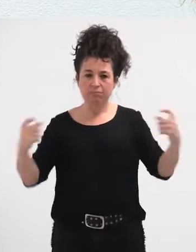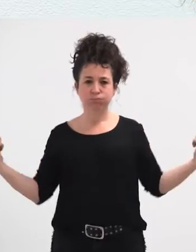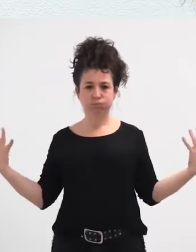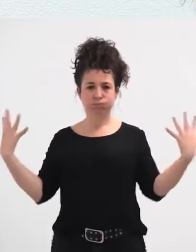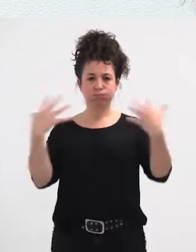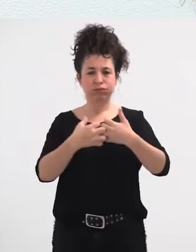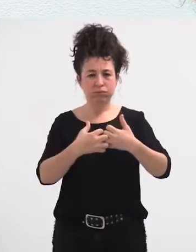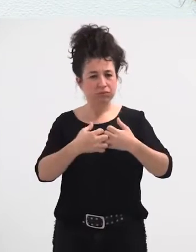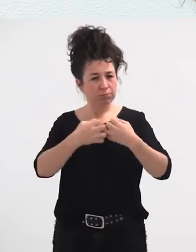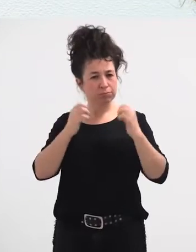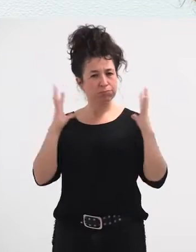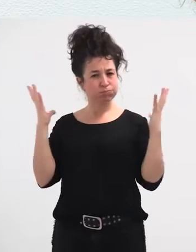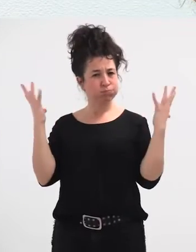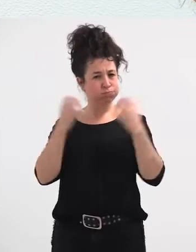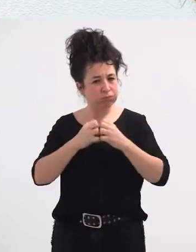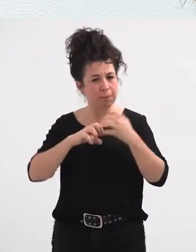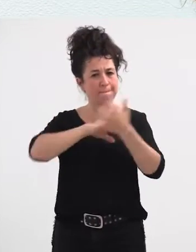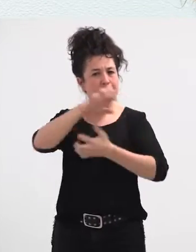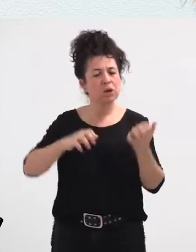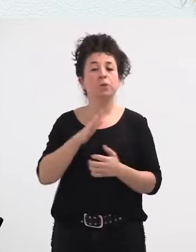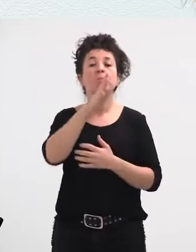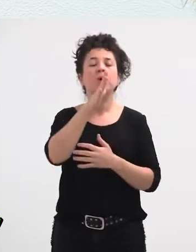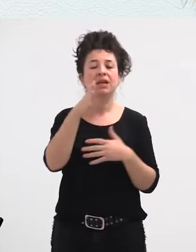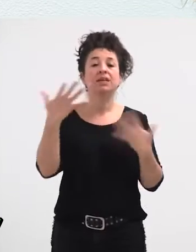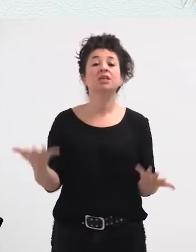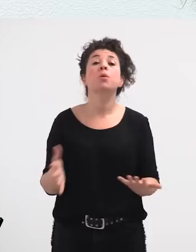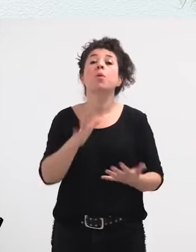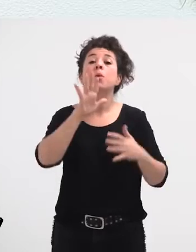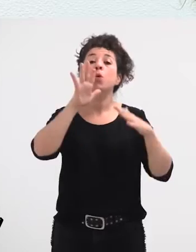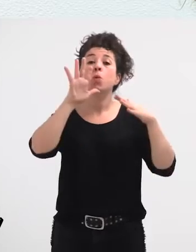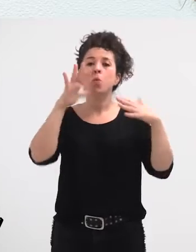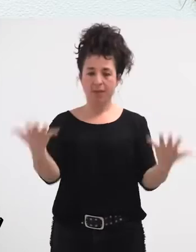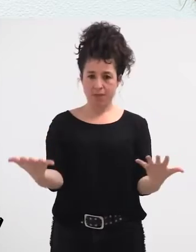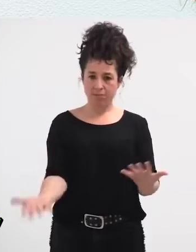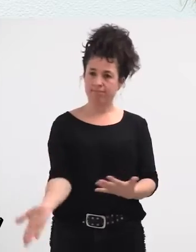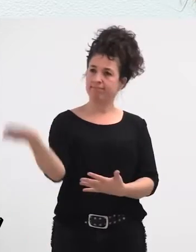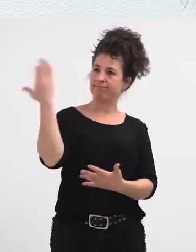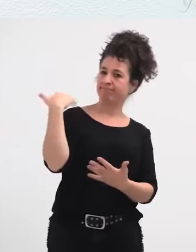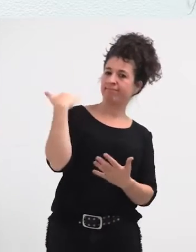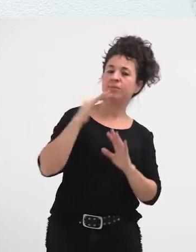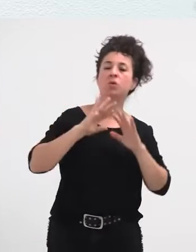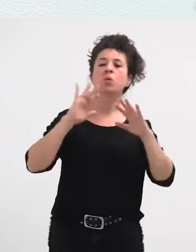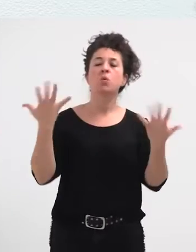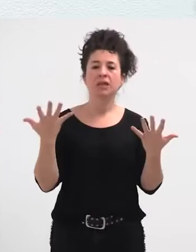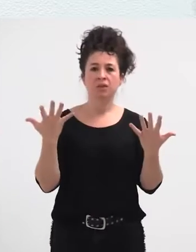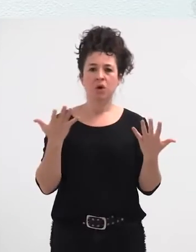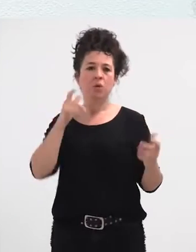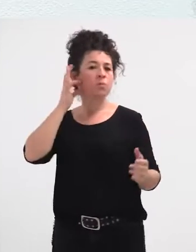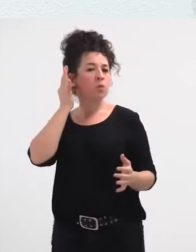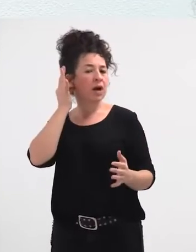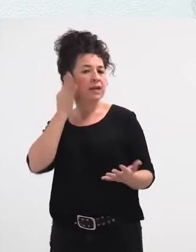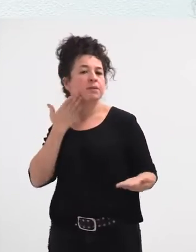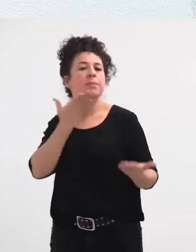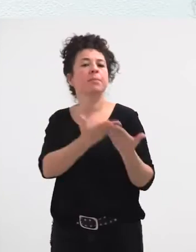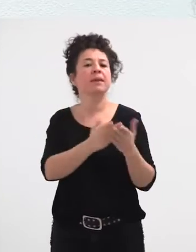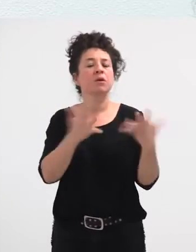gatazkau hain bortitza, bada, noiz, noiz eskatzen dute emakume hauek, noiz altxatzen dute zera, emakumeak beti